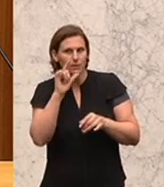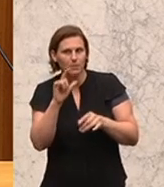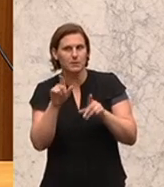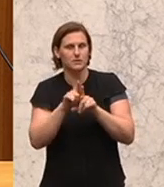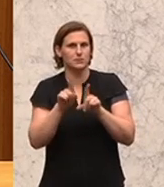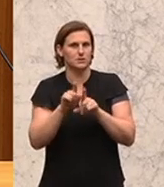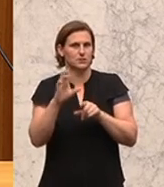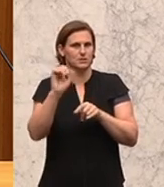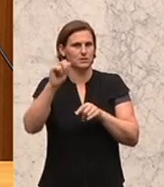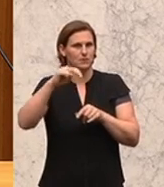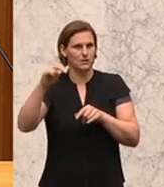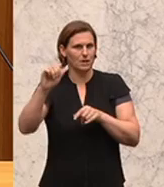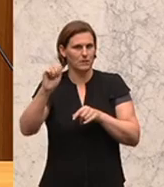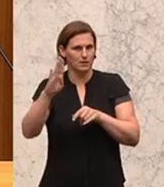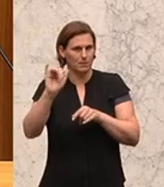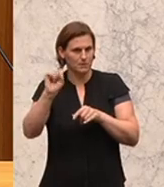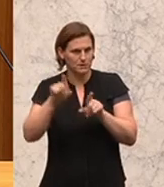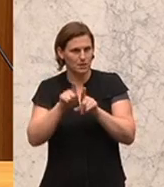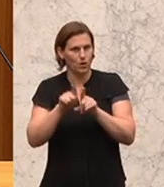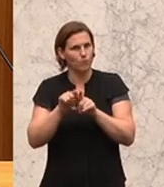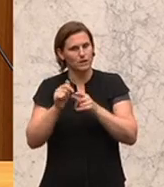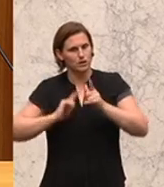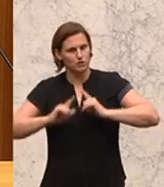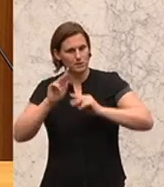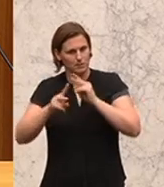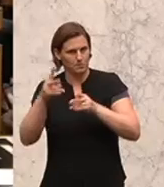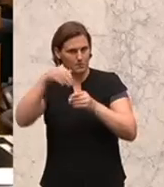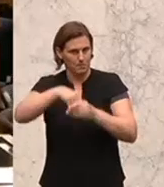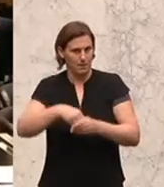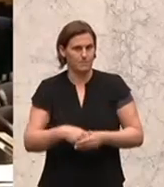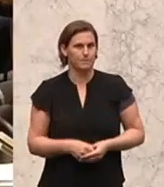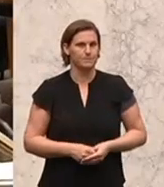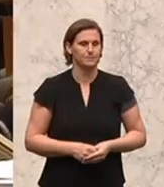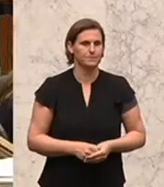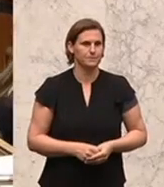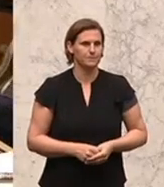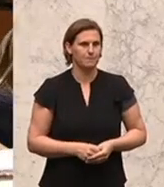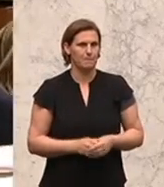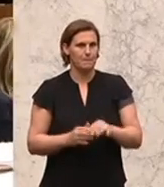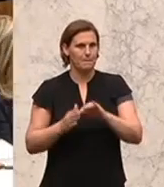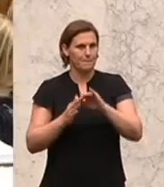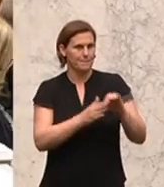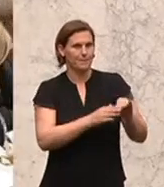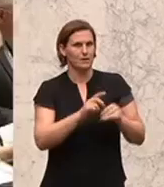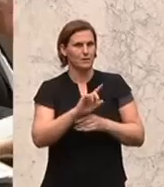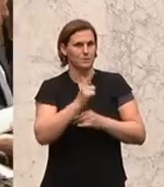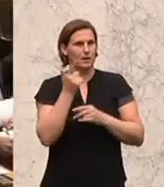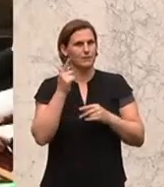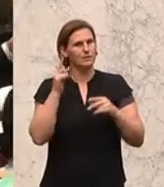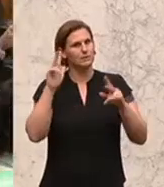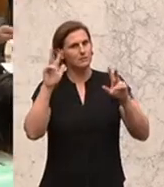Schmerztherapie einbezogen werden sollten. Zweites Thema, Statistik zur